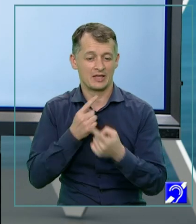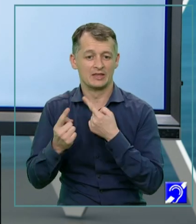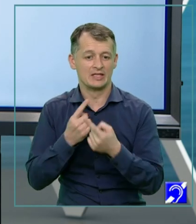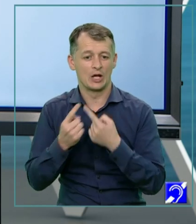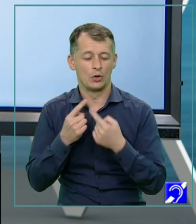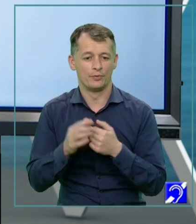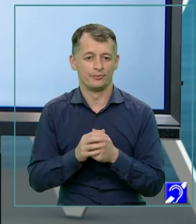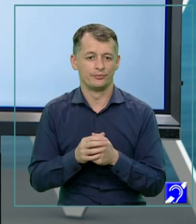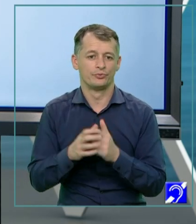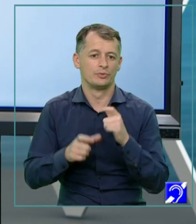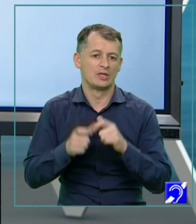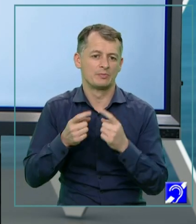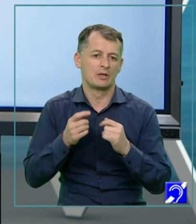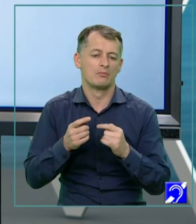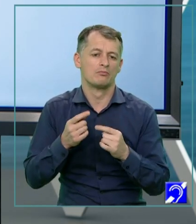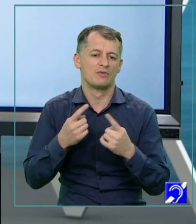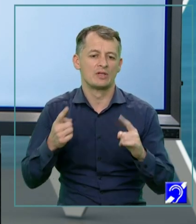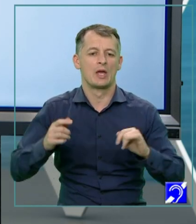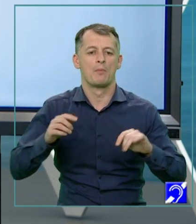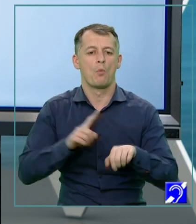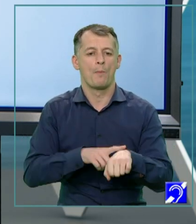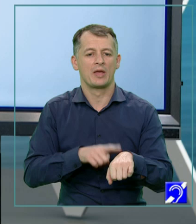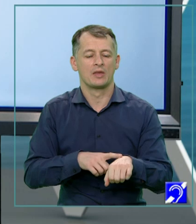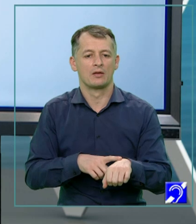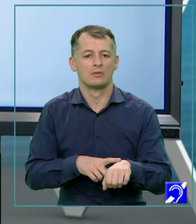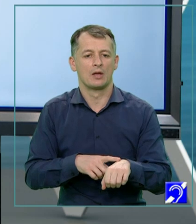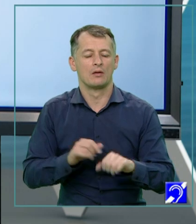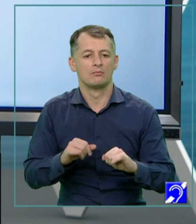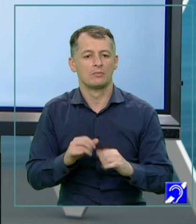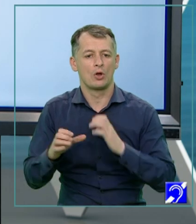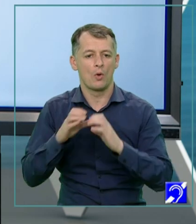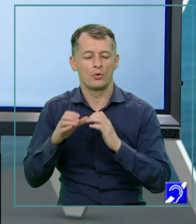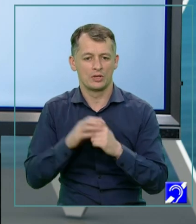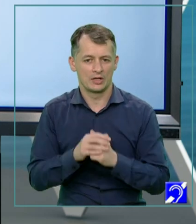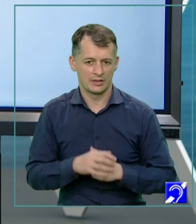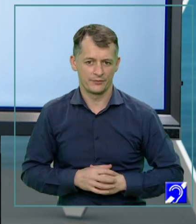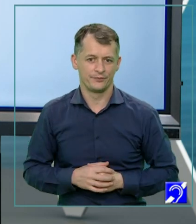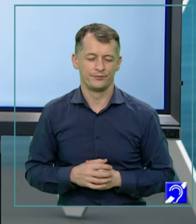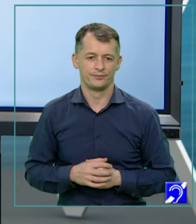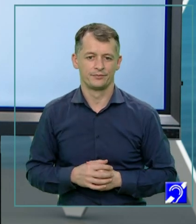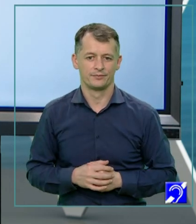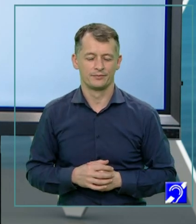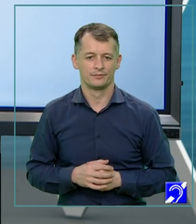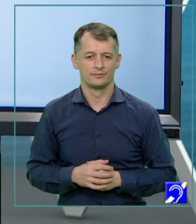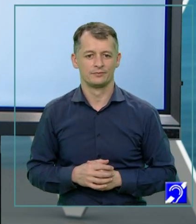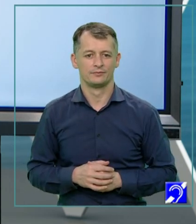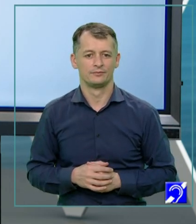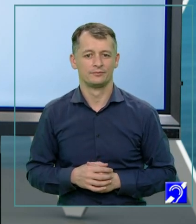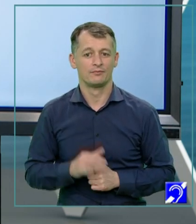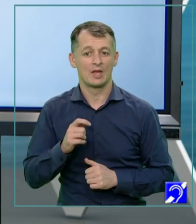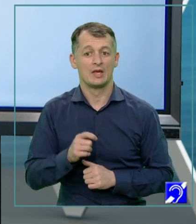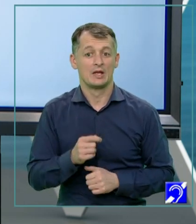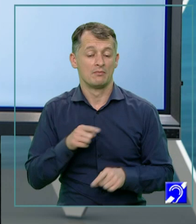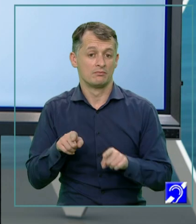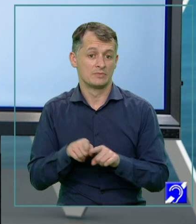comunicare, astăzi o să aprofundăm dialogul în textul non-literar. Interviul.